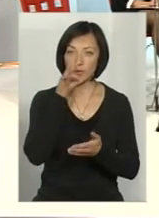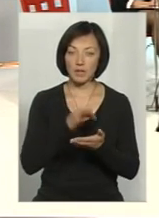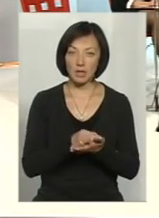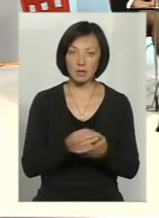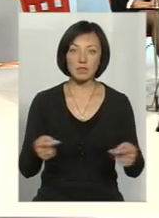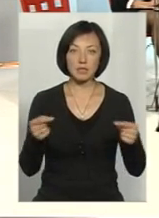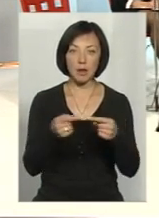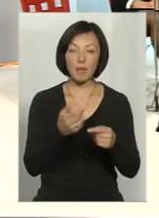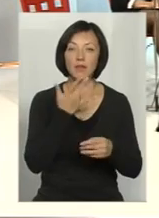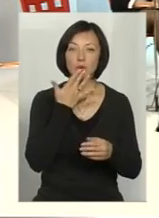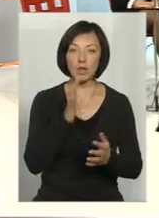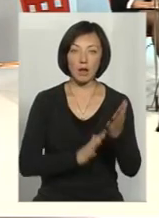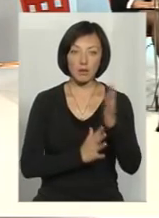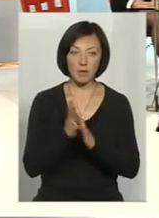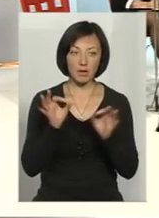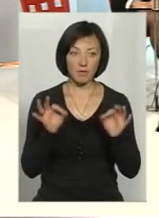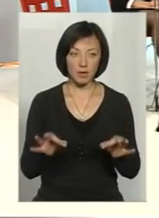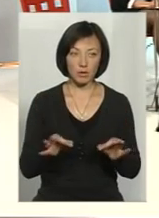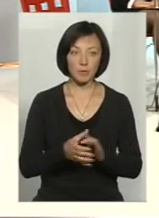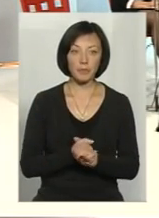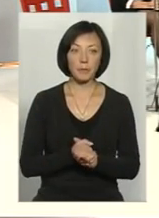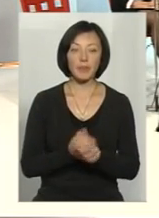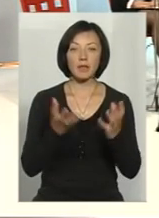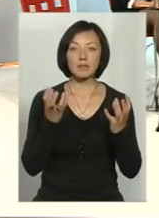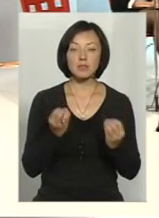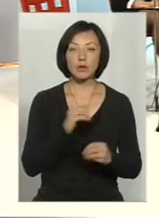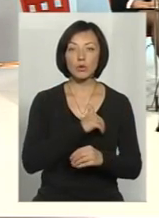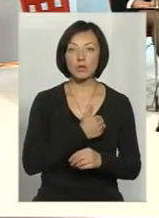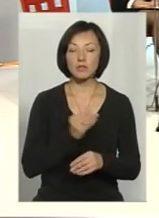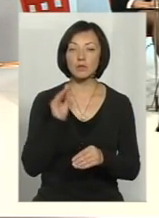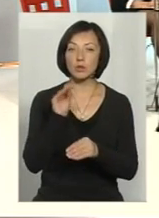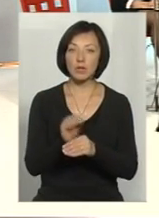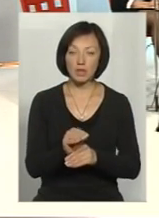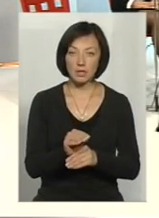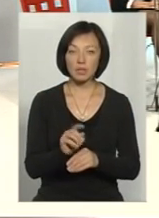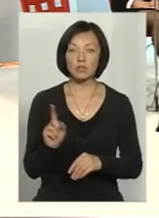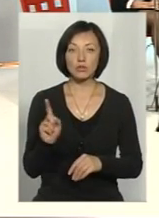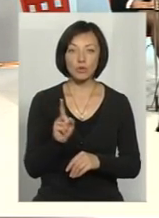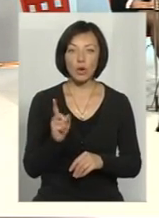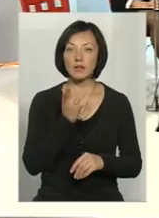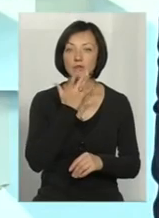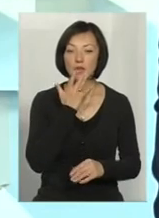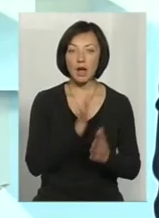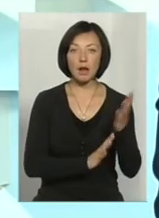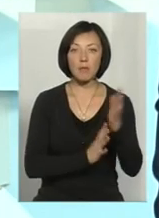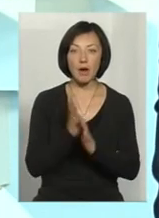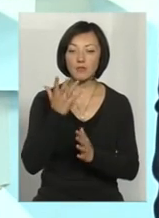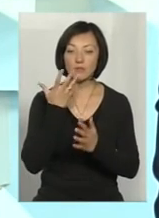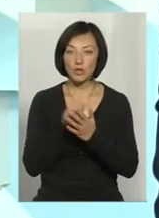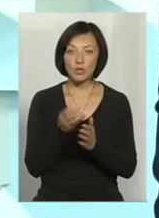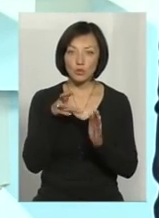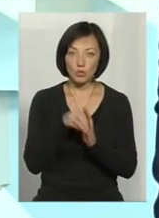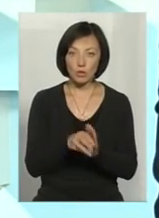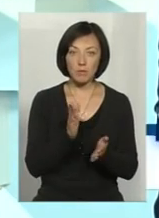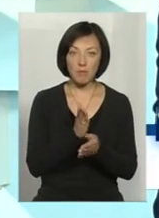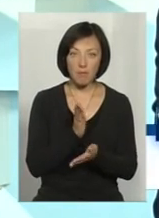саме національний парк. Вірно, так? Я ще хотів би зазначити, що національний парк в своїй структурі має і